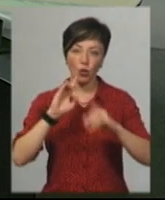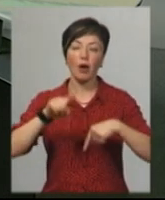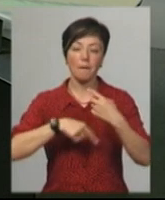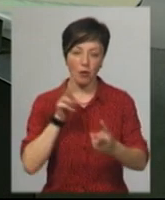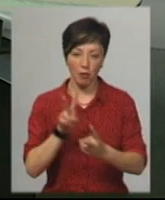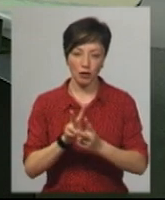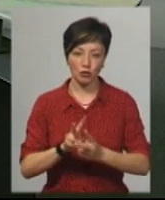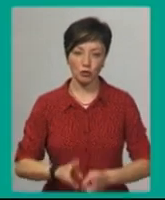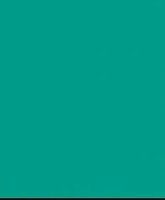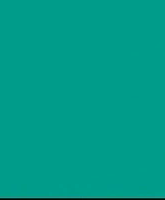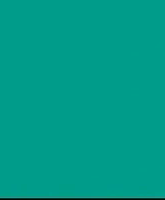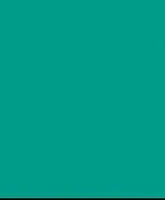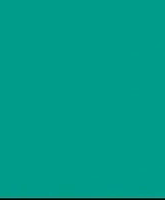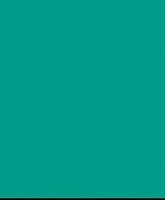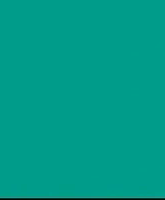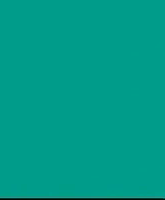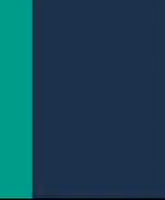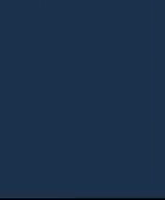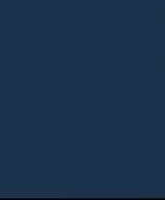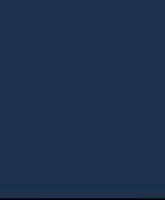Побачимось. Дякую.